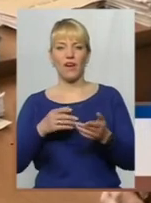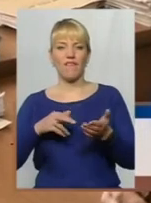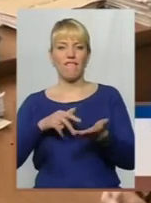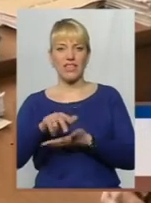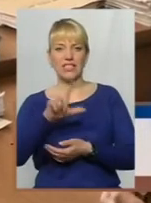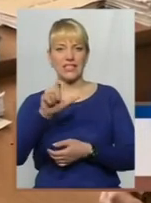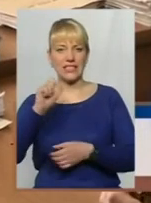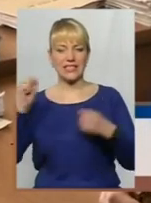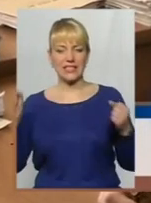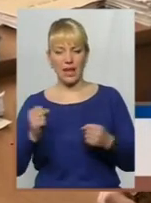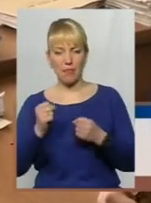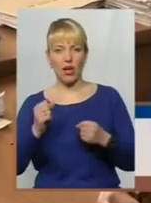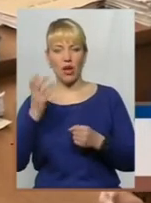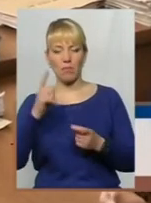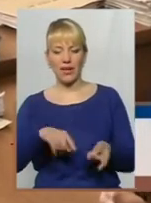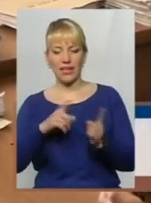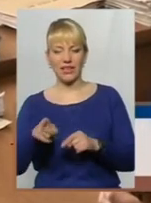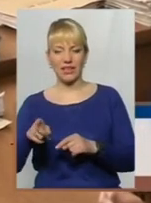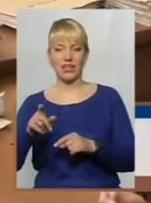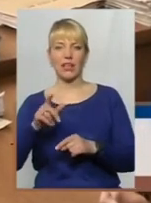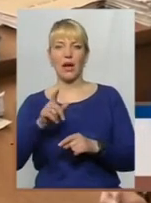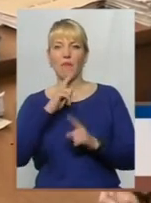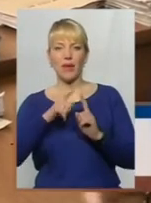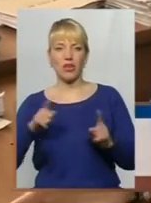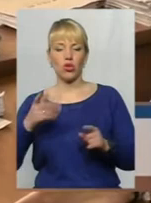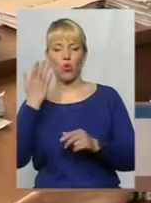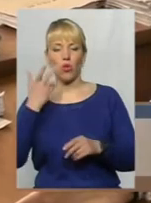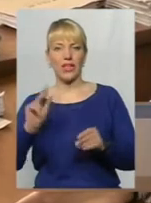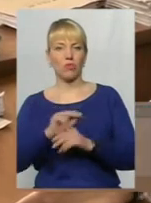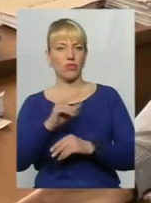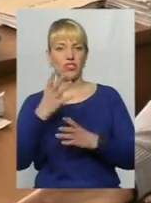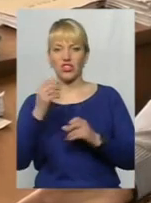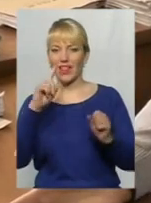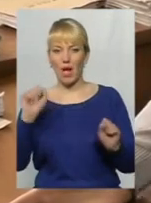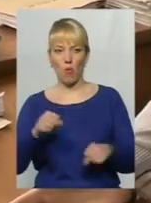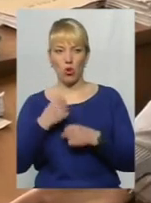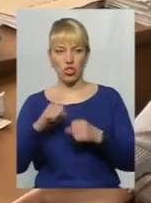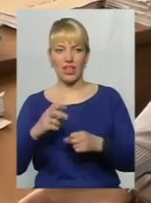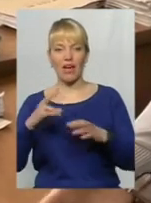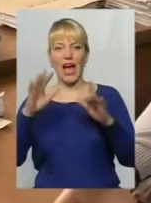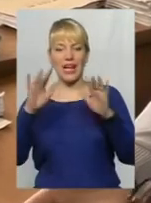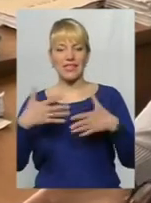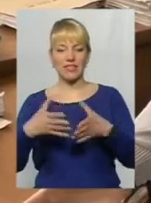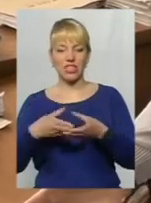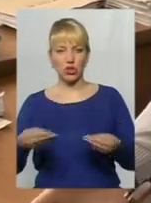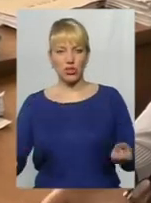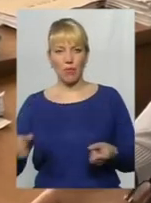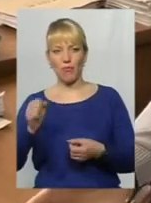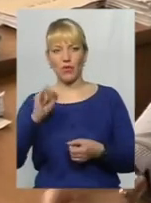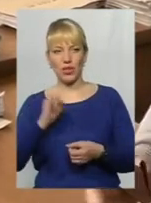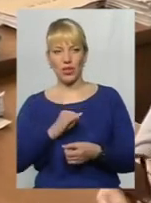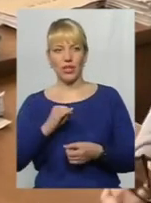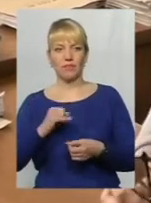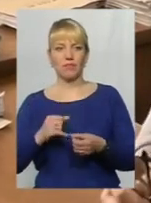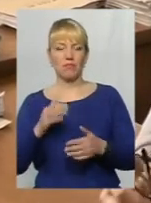коли ще ремонтувати дороги неможливо, а сніг зійшов, мороз зростаєв і